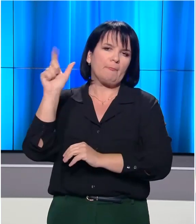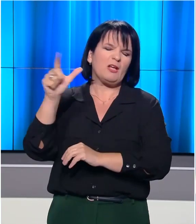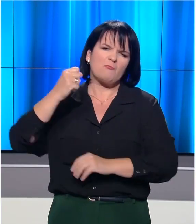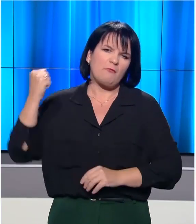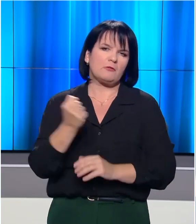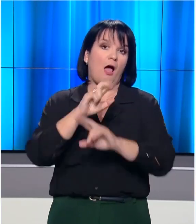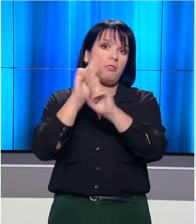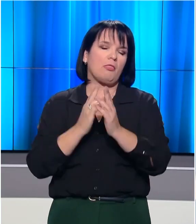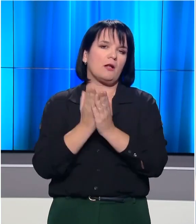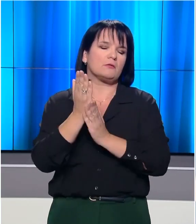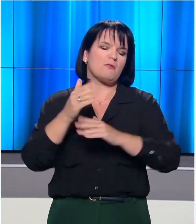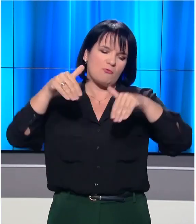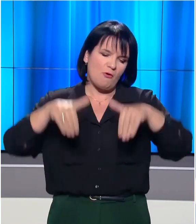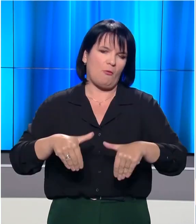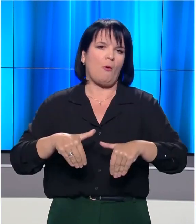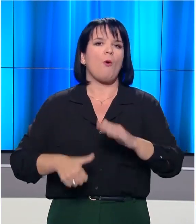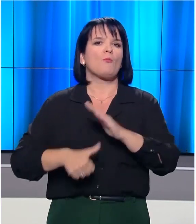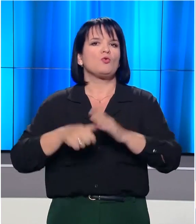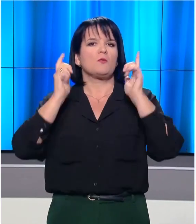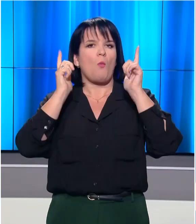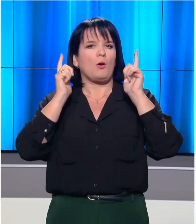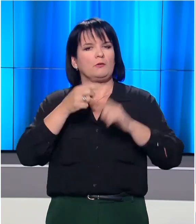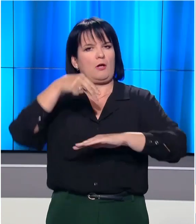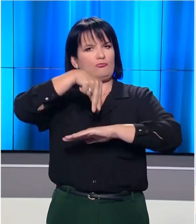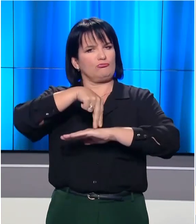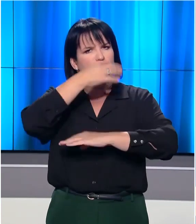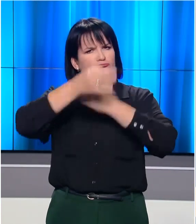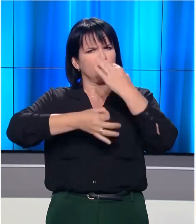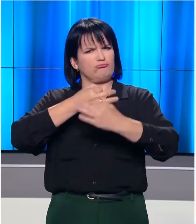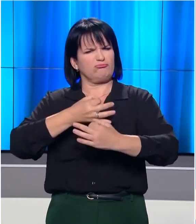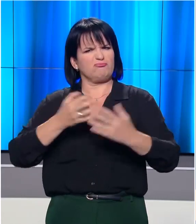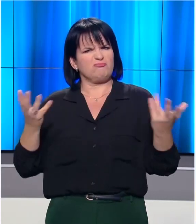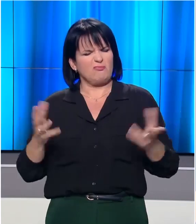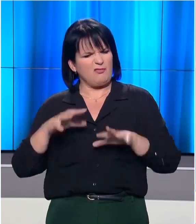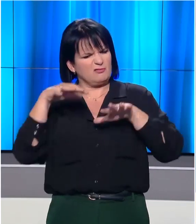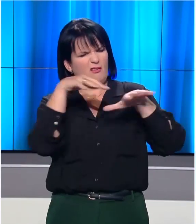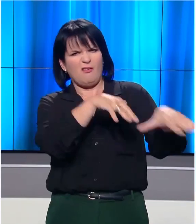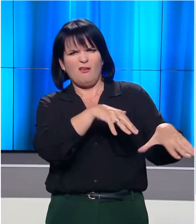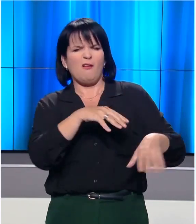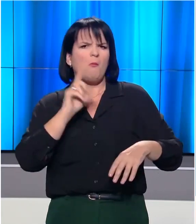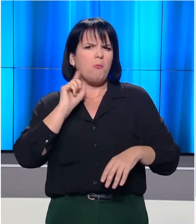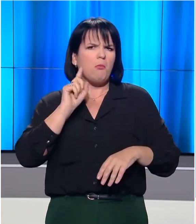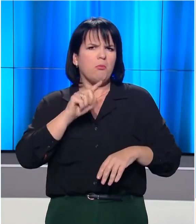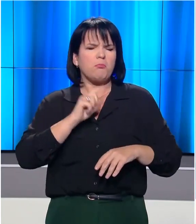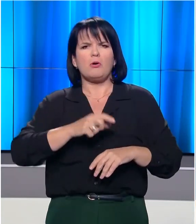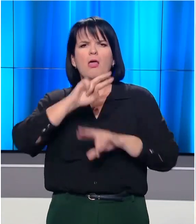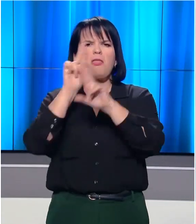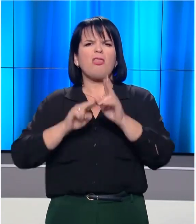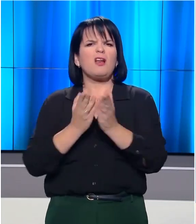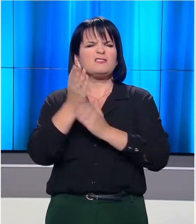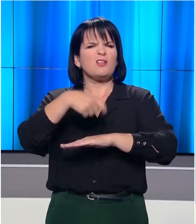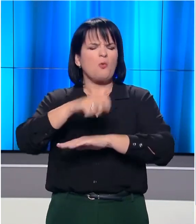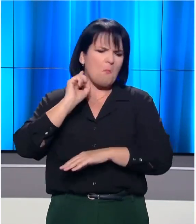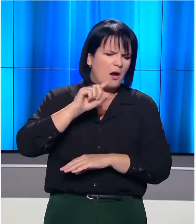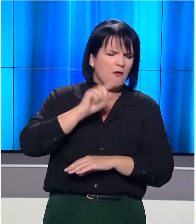Άγκυρα ειδική εκδήλωση της Τουρκίας παραβιάζει κάθε έννοια του διεθνούς δικαίου.